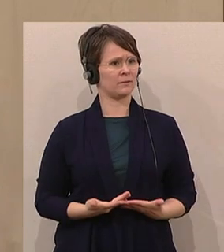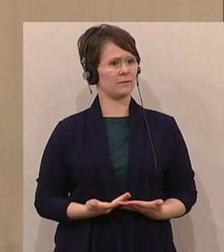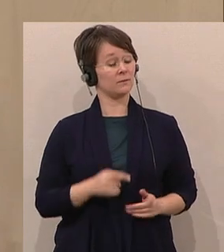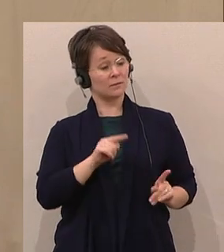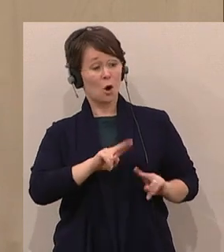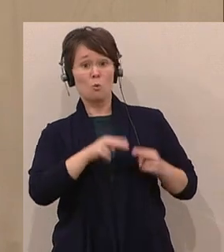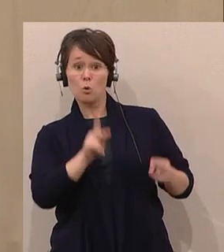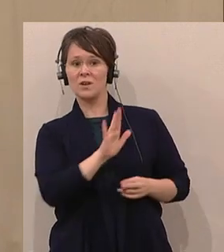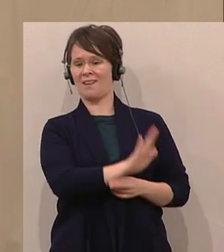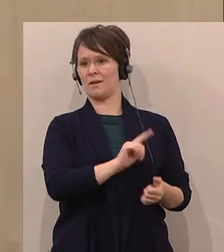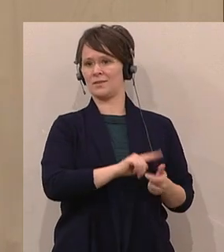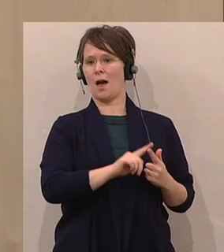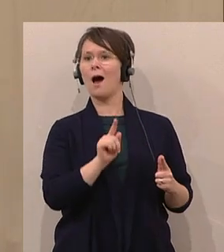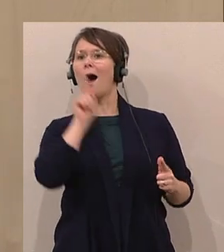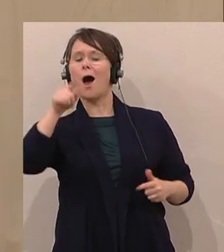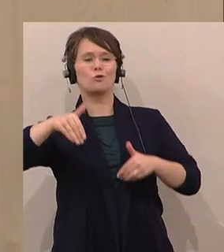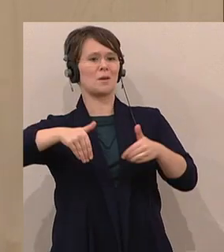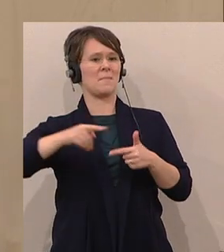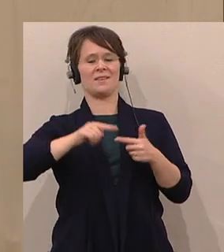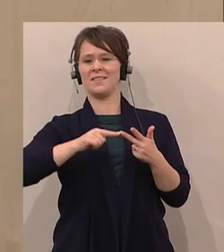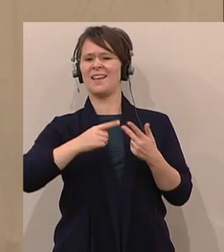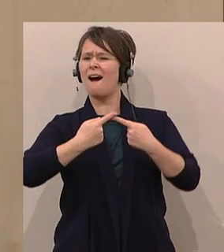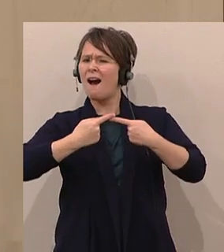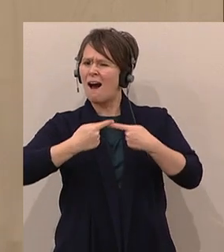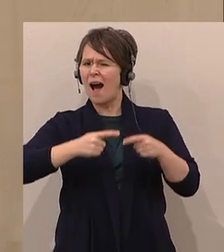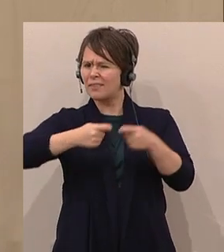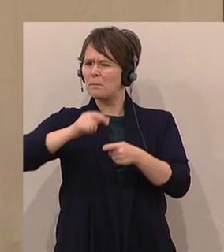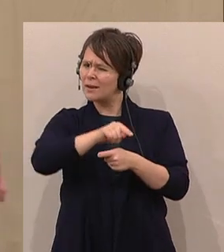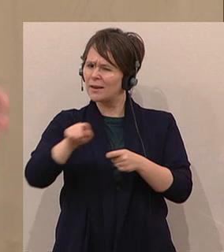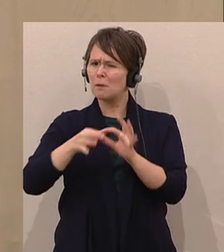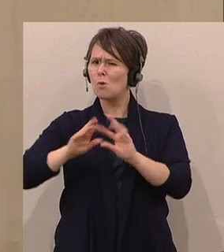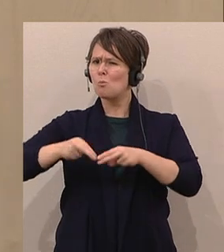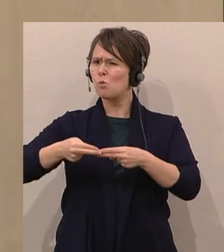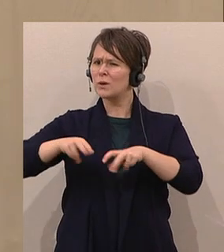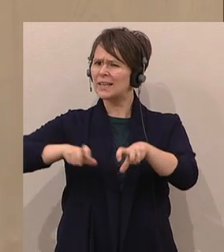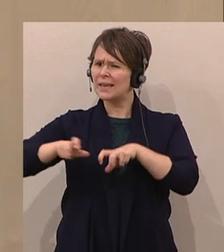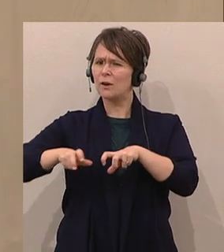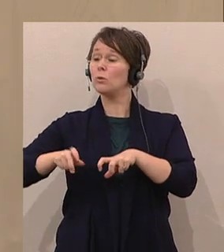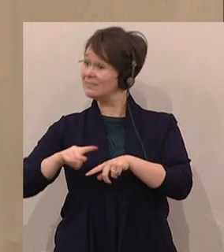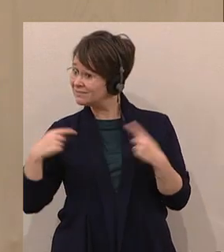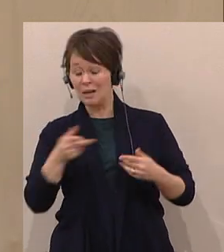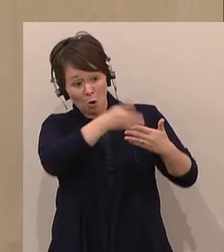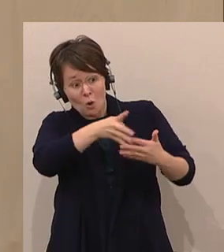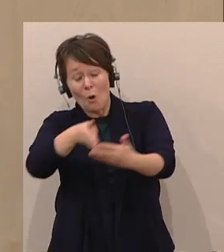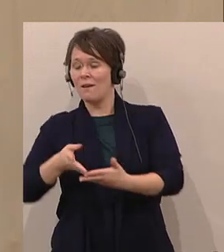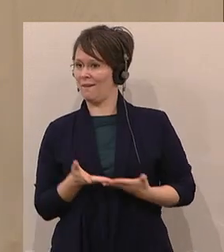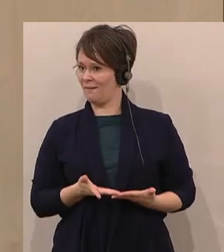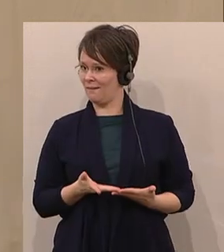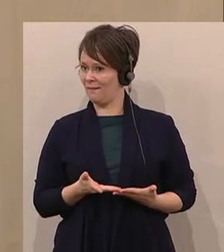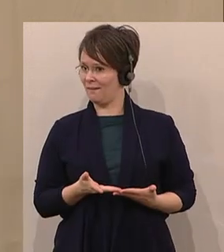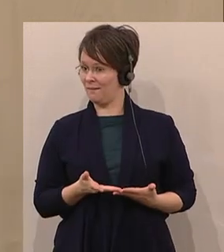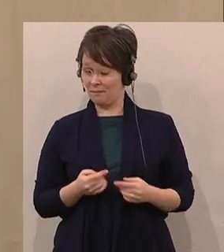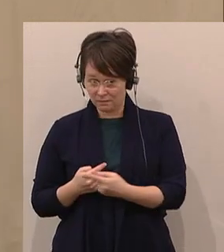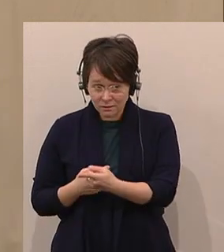seinen Außenminister und die anderen Mitglieder der Bundesregierung kontrolliert. Und wenn wir wirklich ein selbstbewusstes Parlament wären,